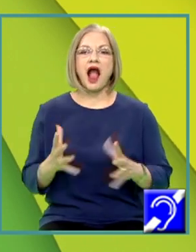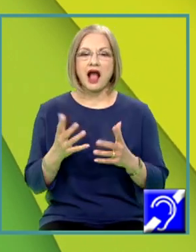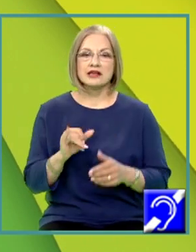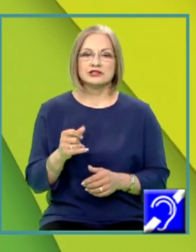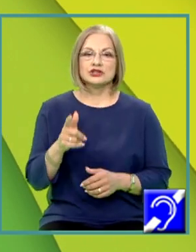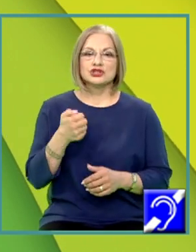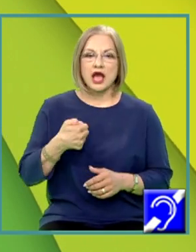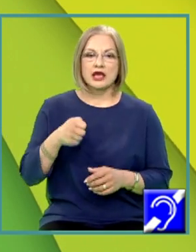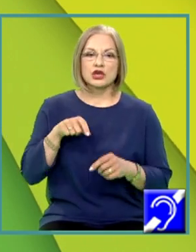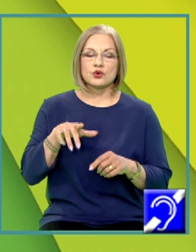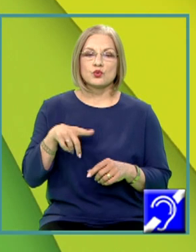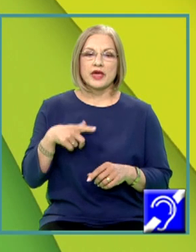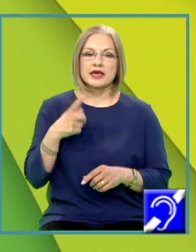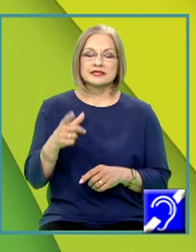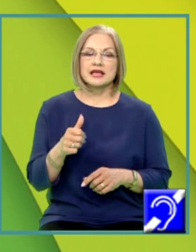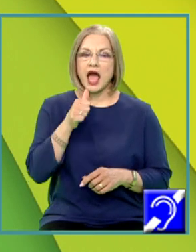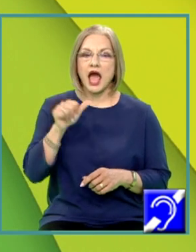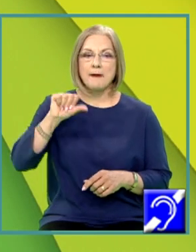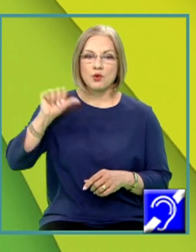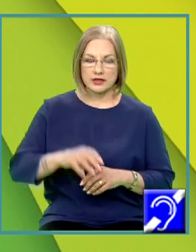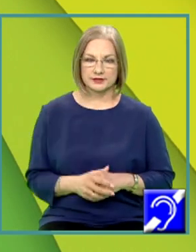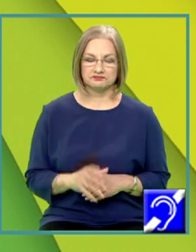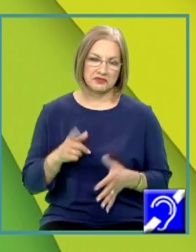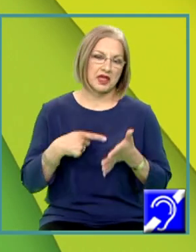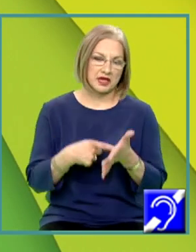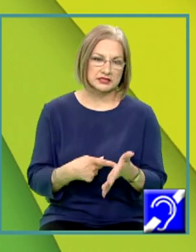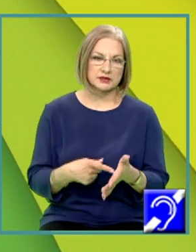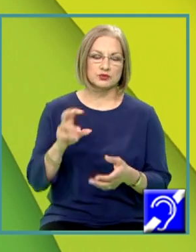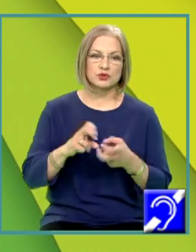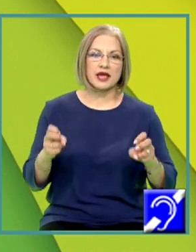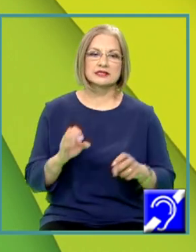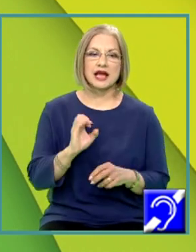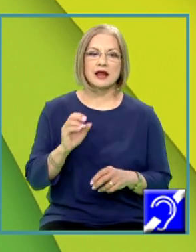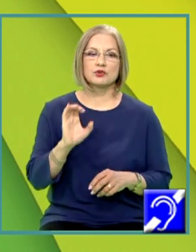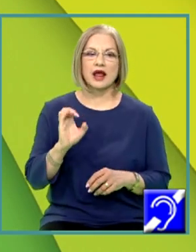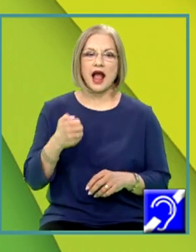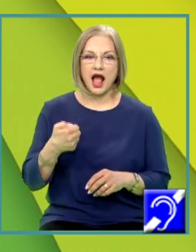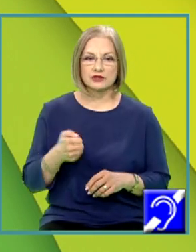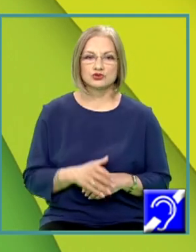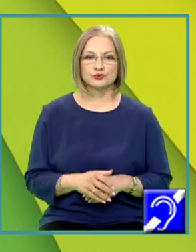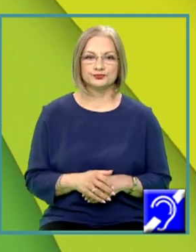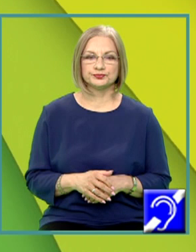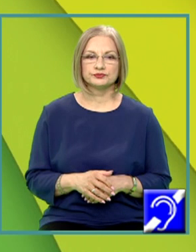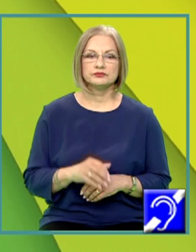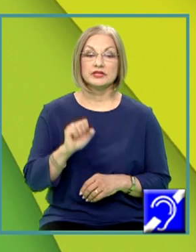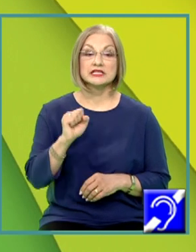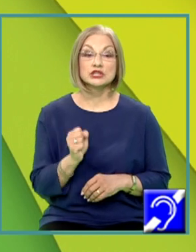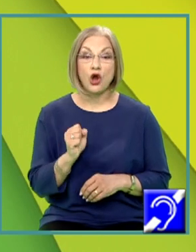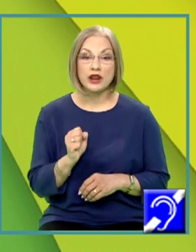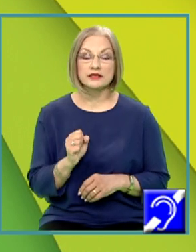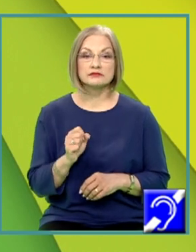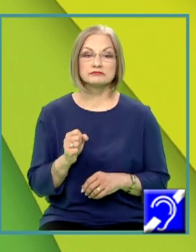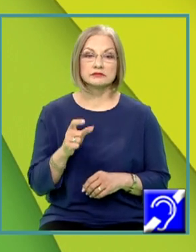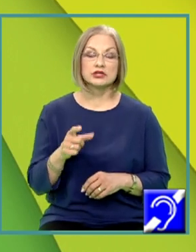reprezintă o soluție apoasă. Luăm spre exemplificare reacția carbonatului de calciu solid cu